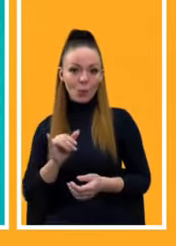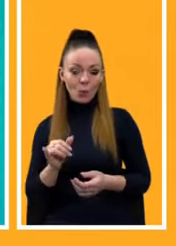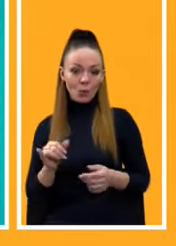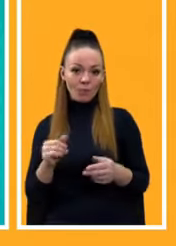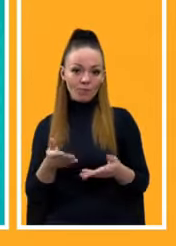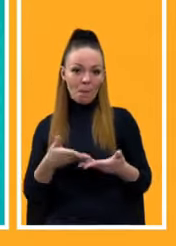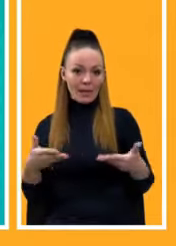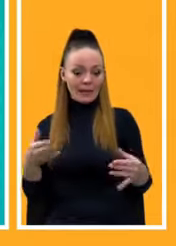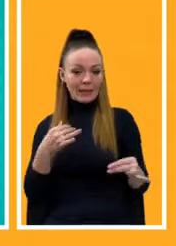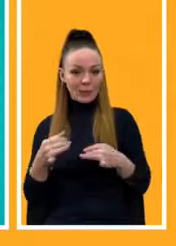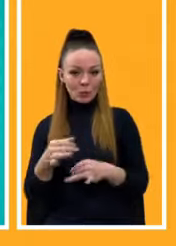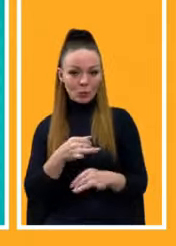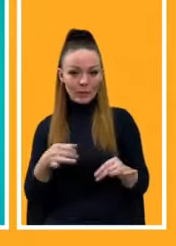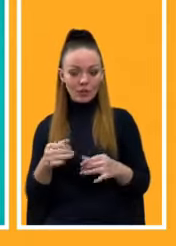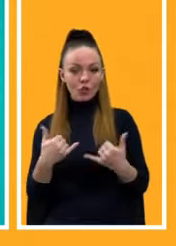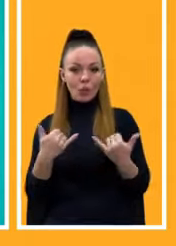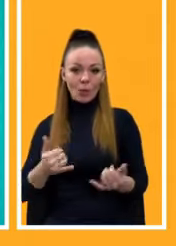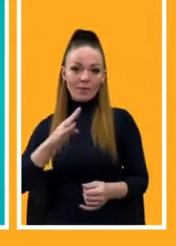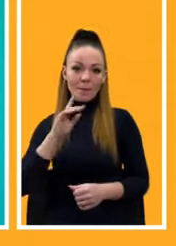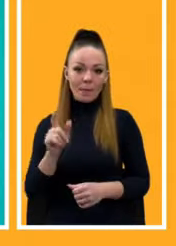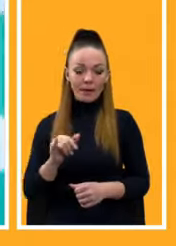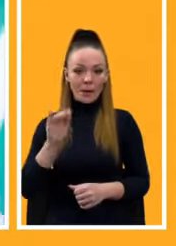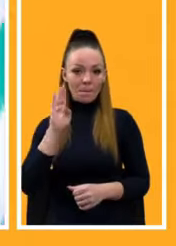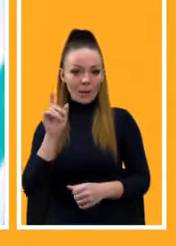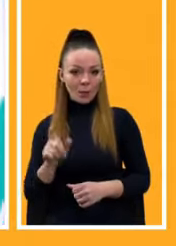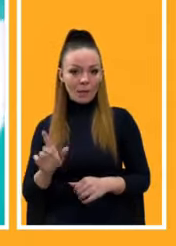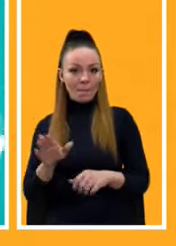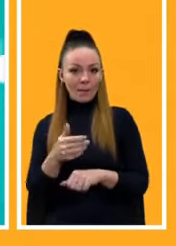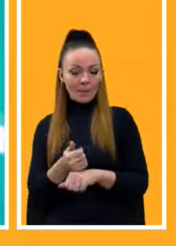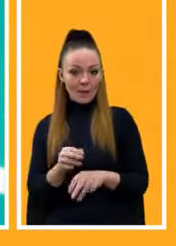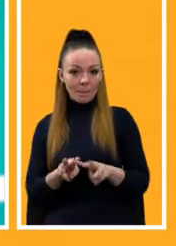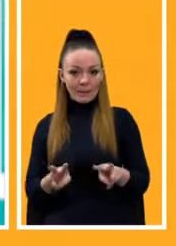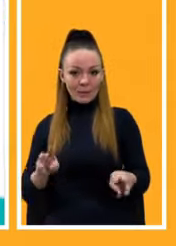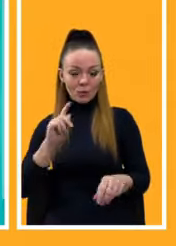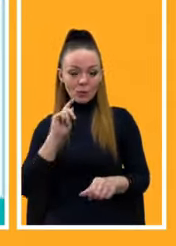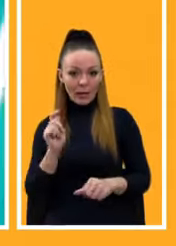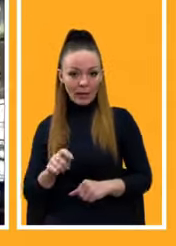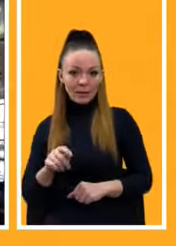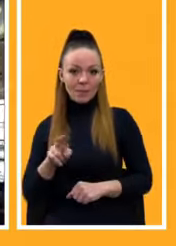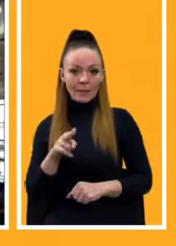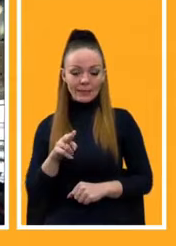дискусіях. Шановні пані та панове, прем'єр-міністр України Денис Шмигаль.